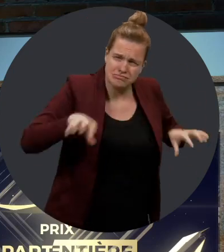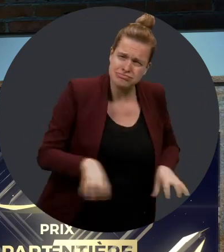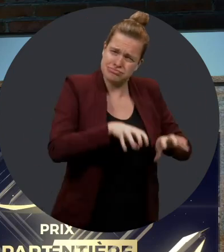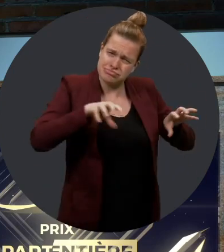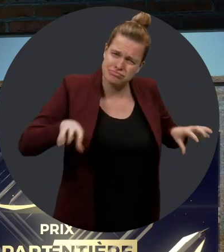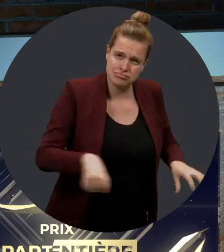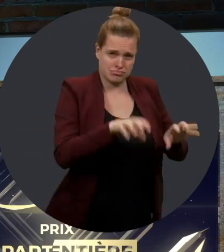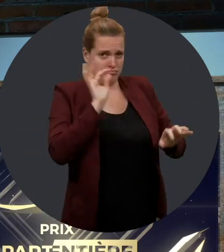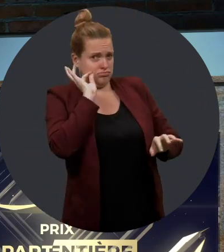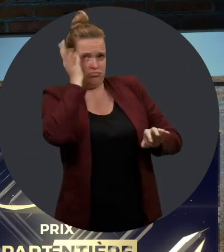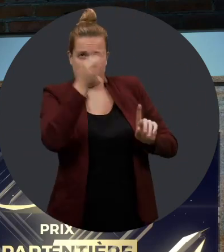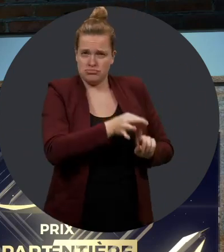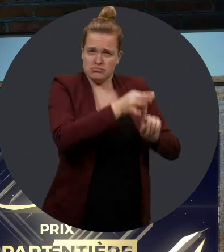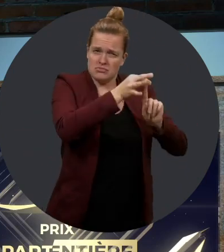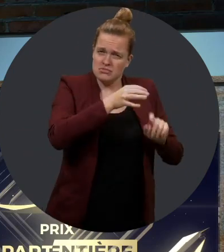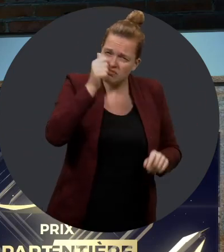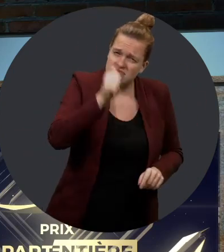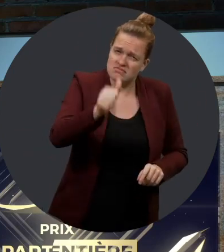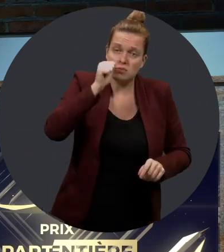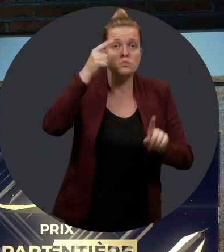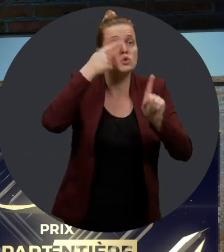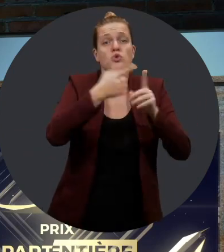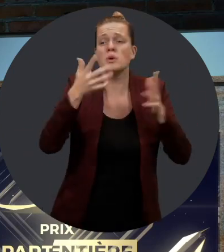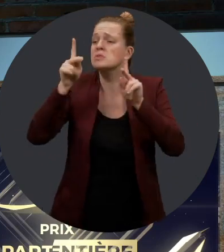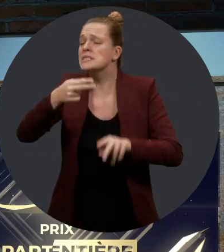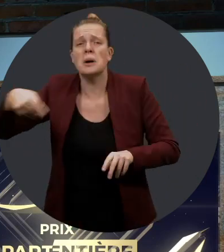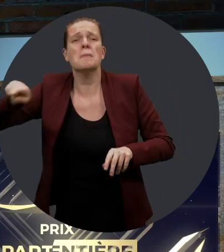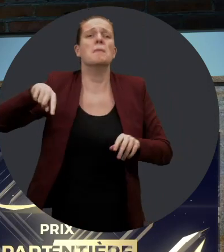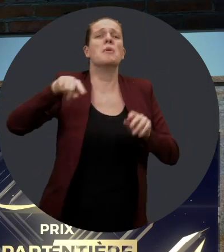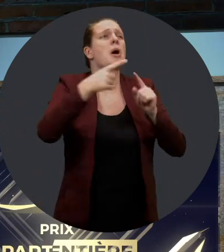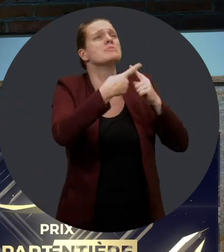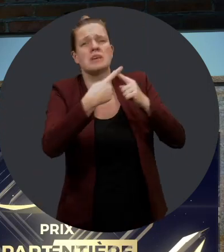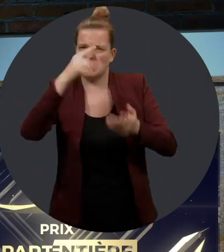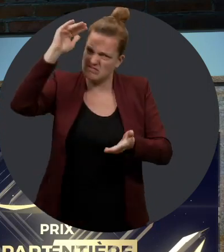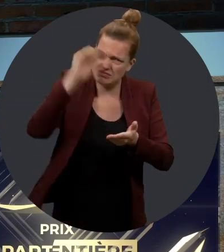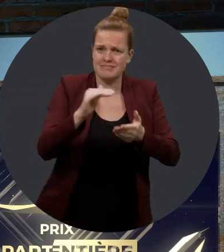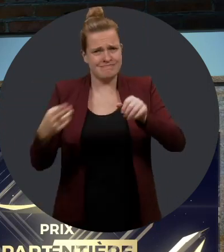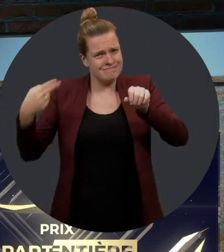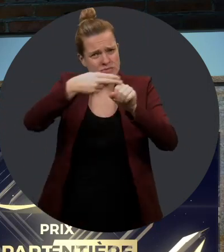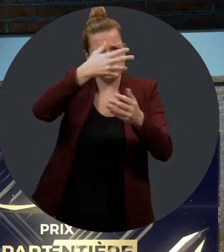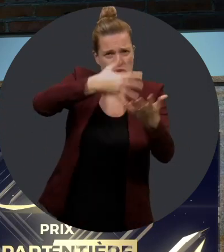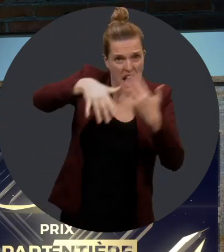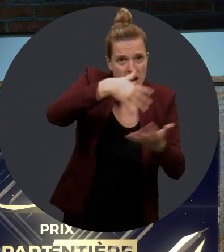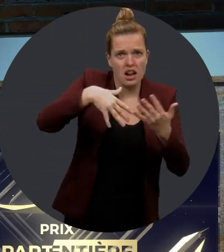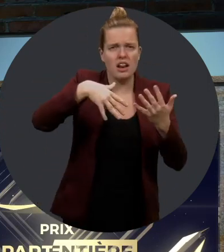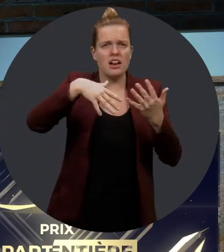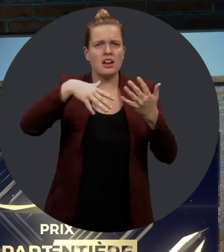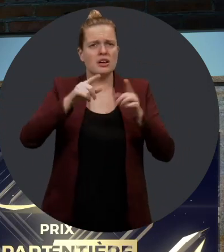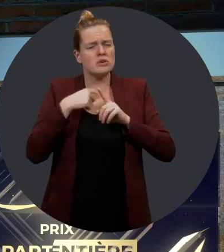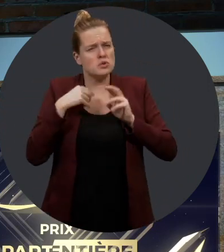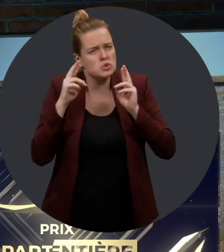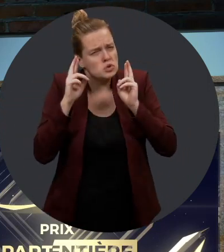entreprises dévouées et exceptionnelles qui œuvrent chaque jour à réduire les obstacles à la participation sociale